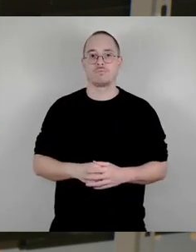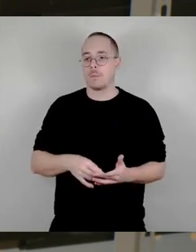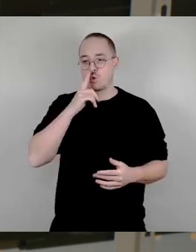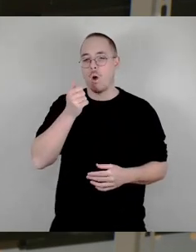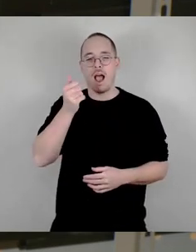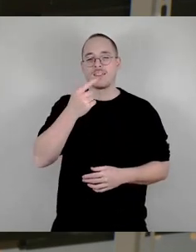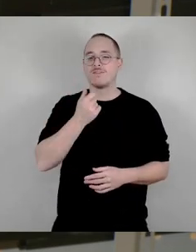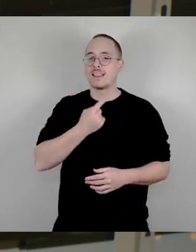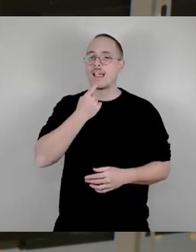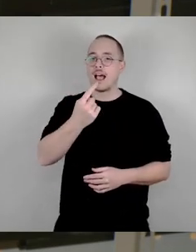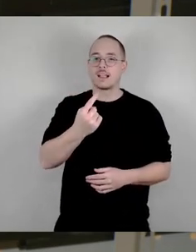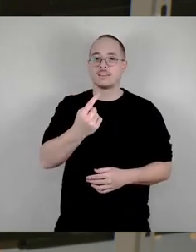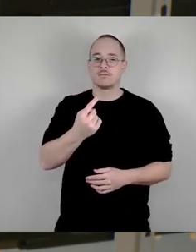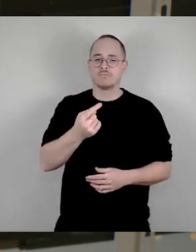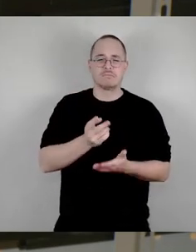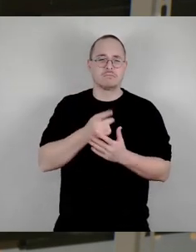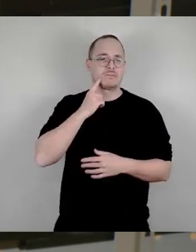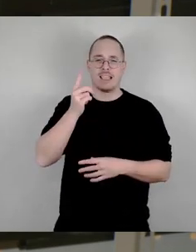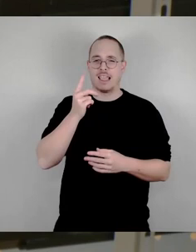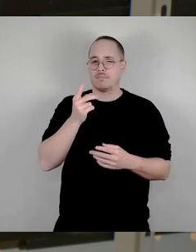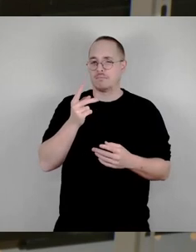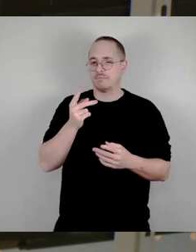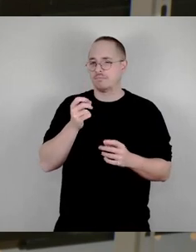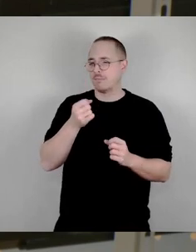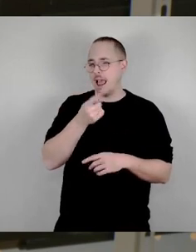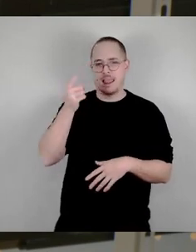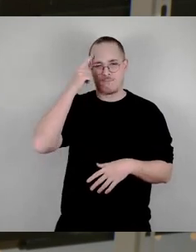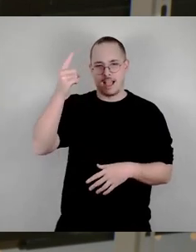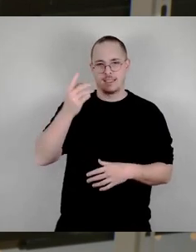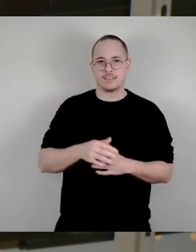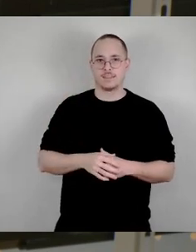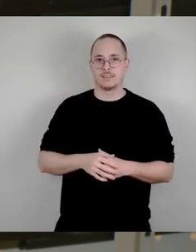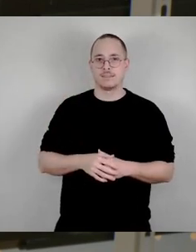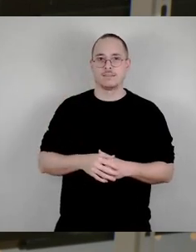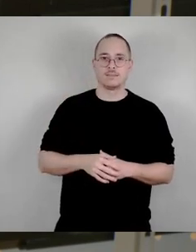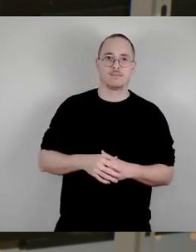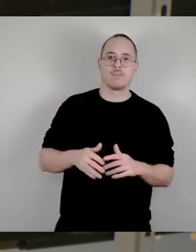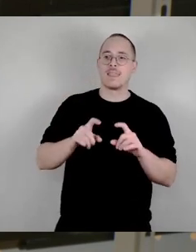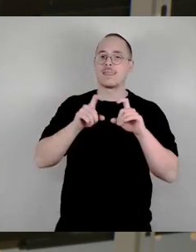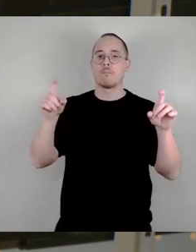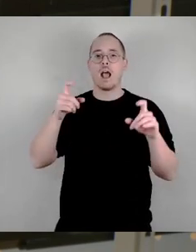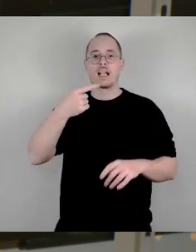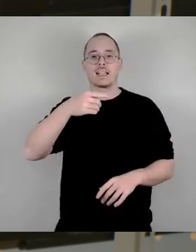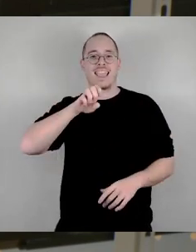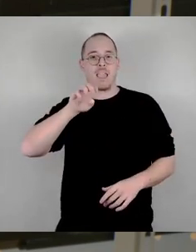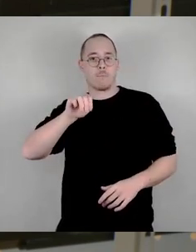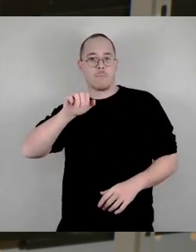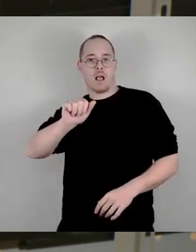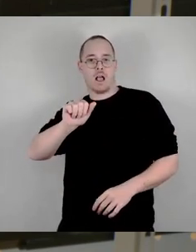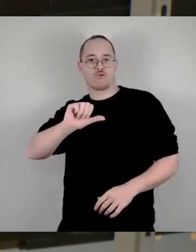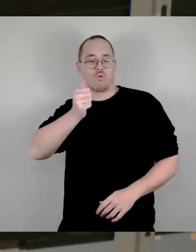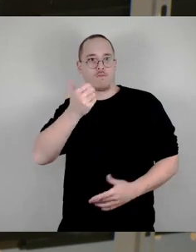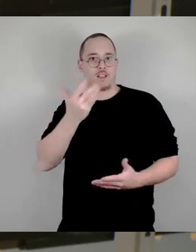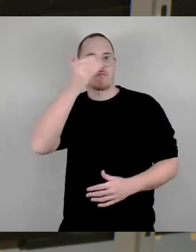offenkundig. Also, dass man irgendwie das Thema GEMA erst vergisst, ist schon,